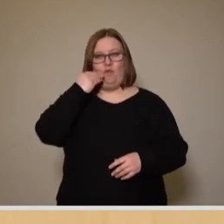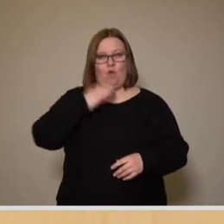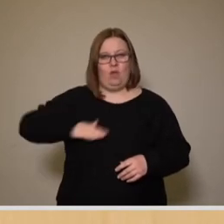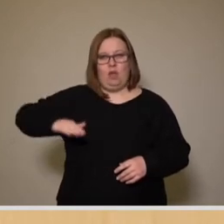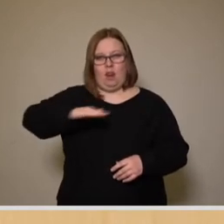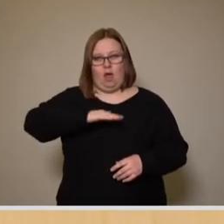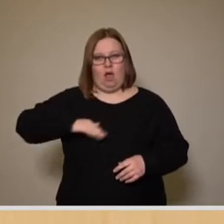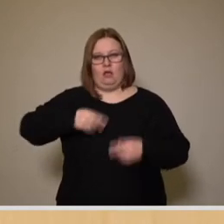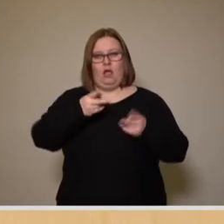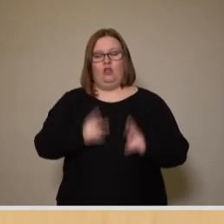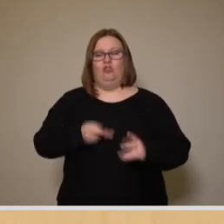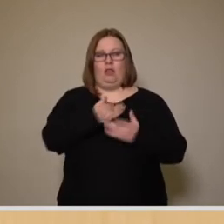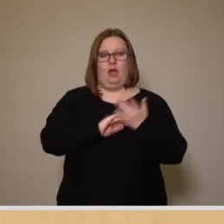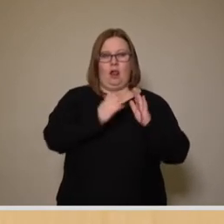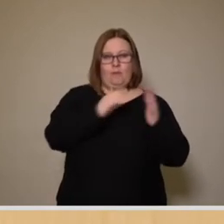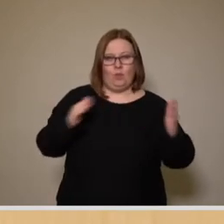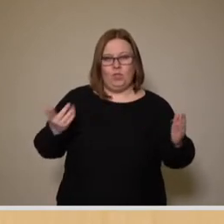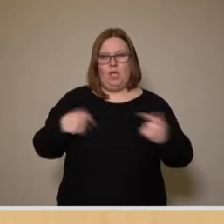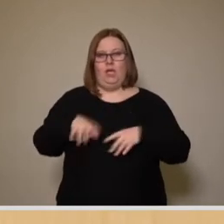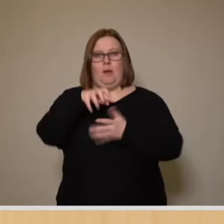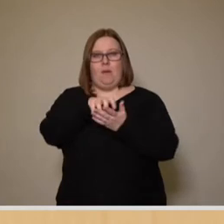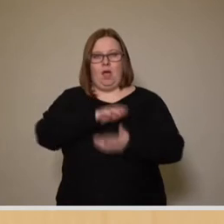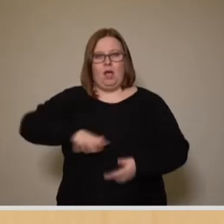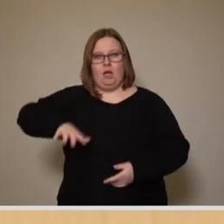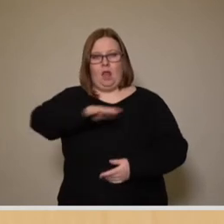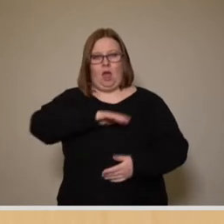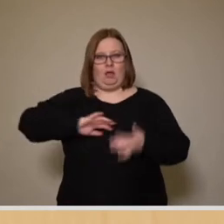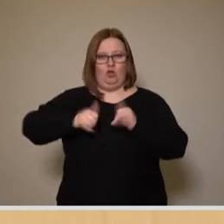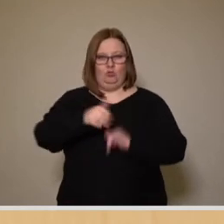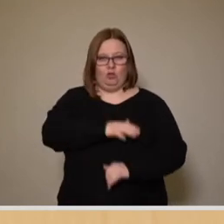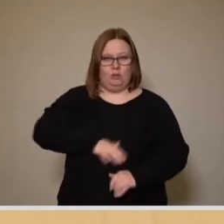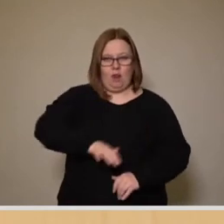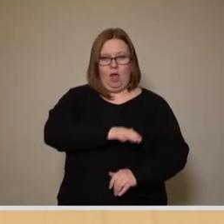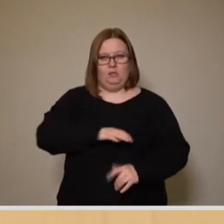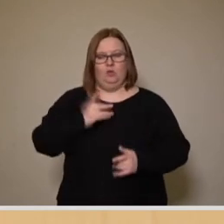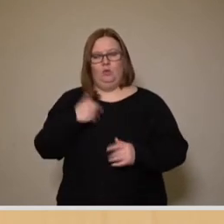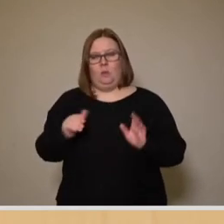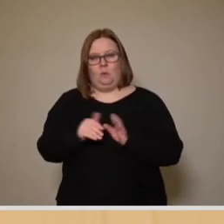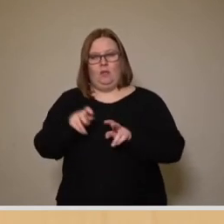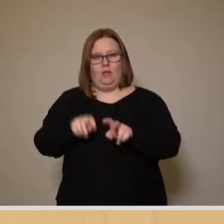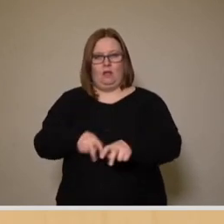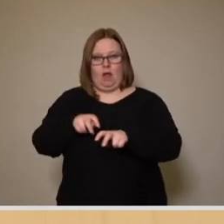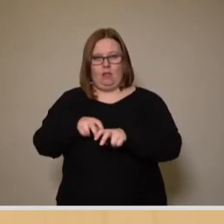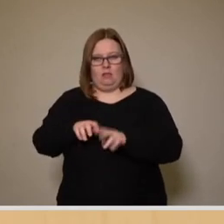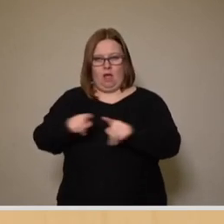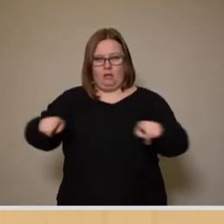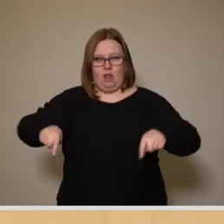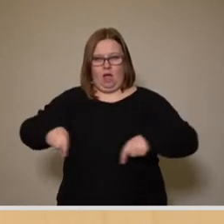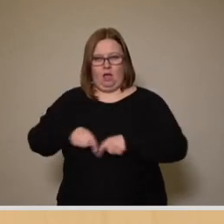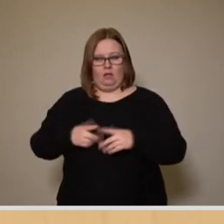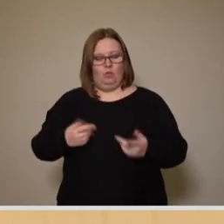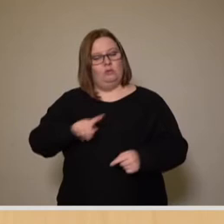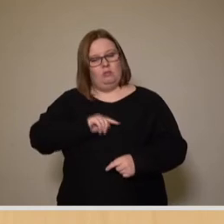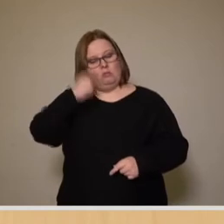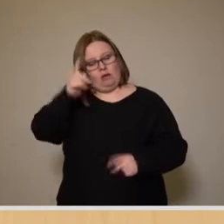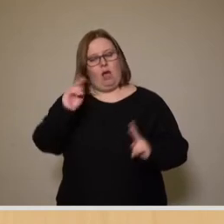eine Stadtteilbibliothek, eine Parkanlage, ein Sportplatz und eine Kleingartenanlage gehören, wird unserer